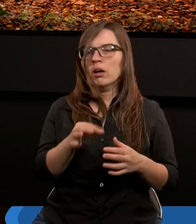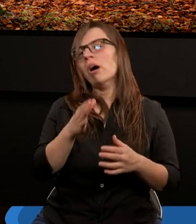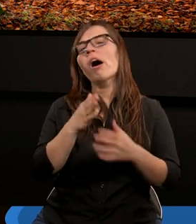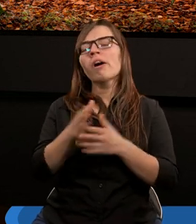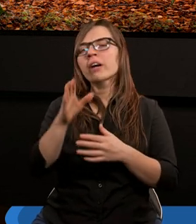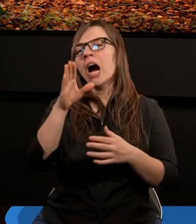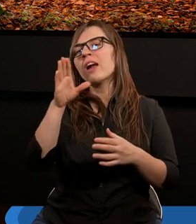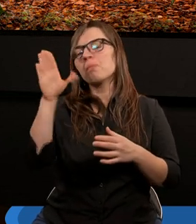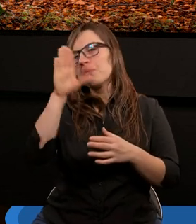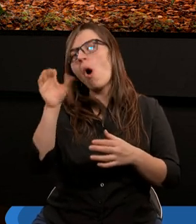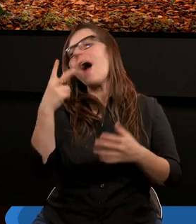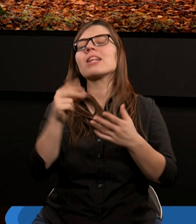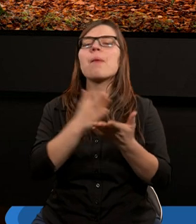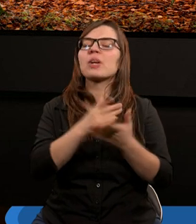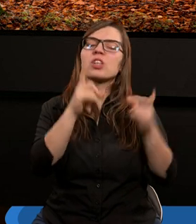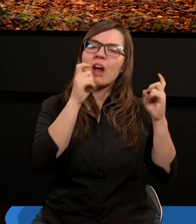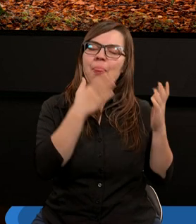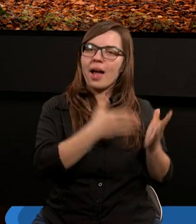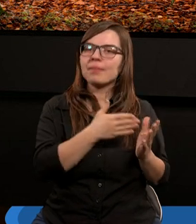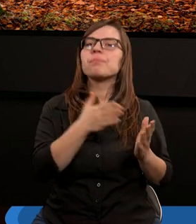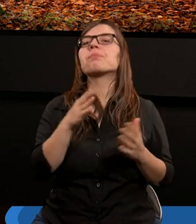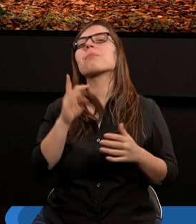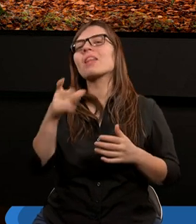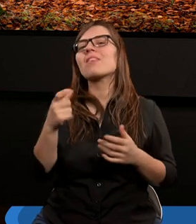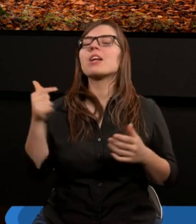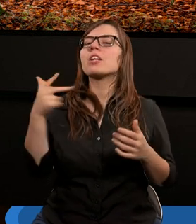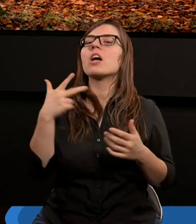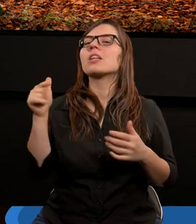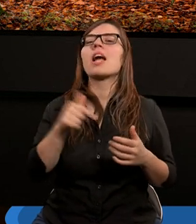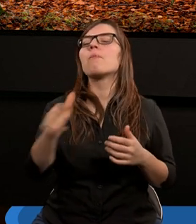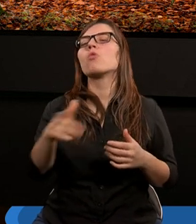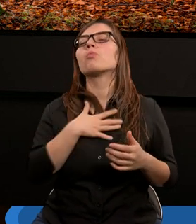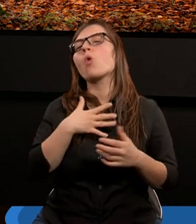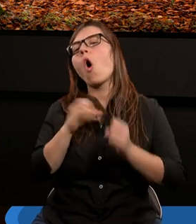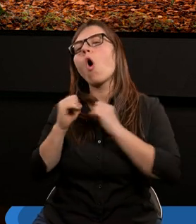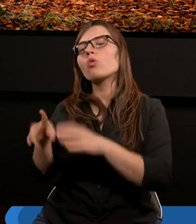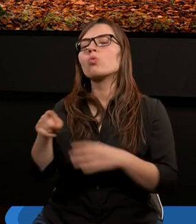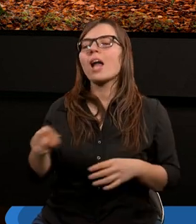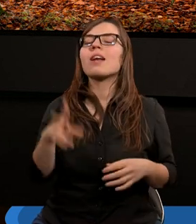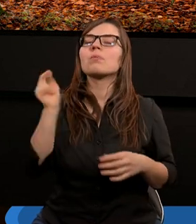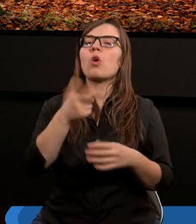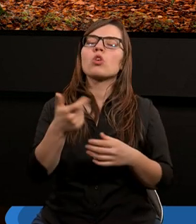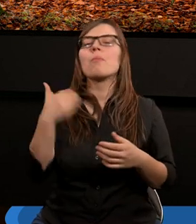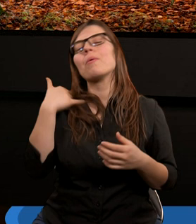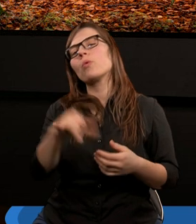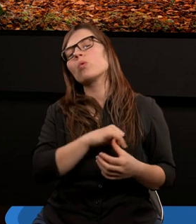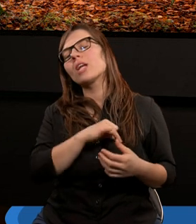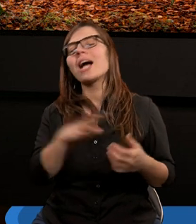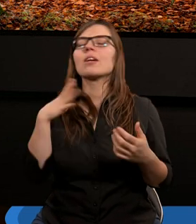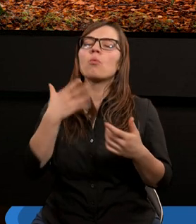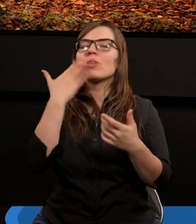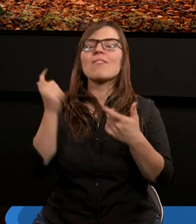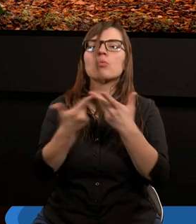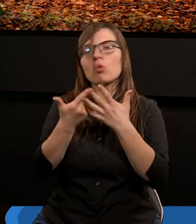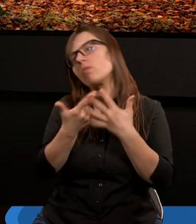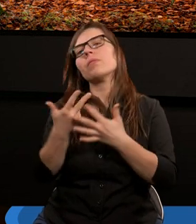przez szatana. Więc nie musimy go pozbywać się, odrzucać, bo był zły, bo był grzeszny, bo był nie